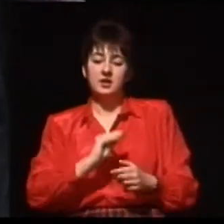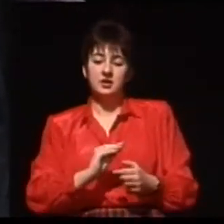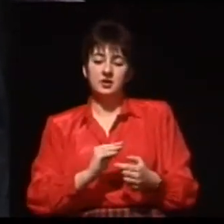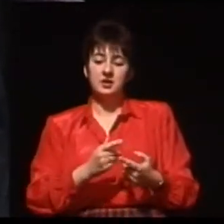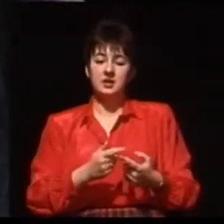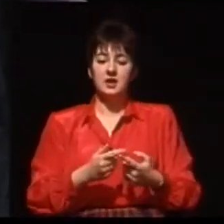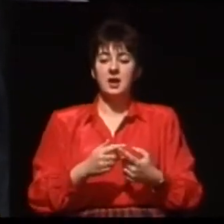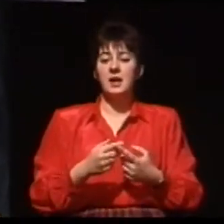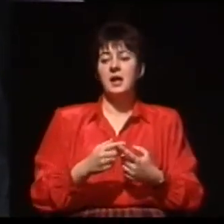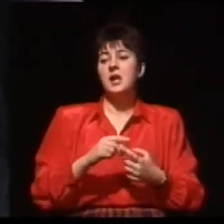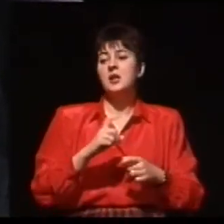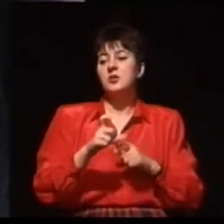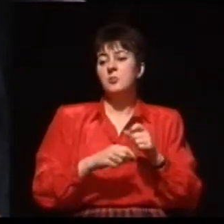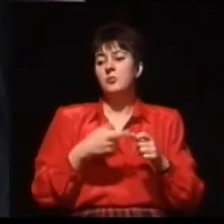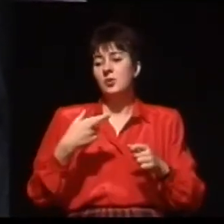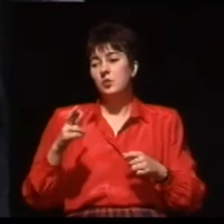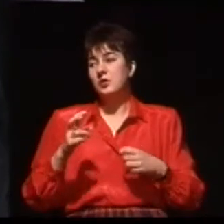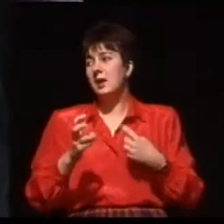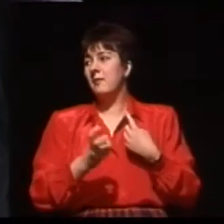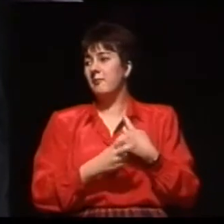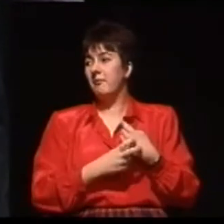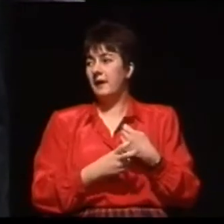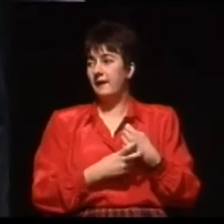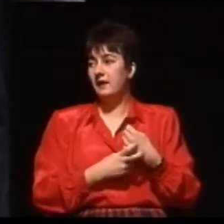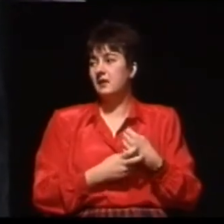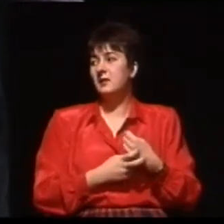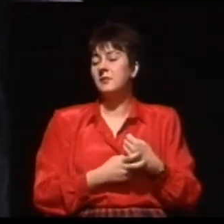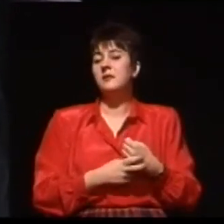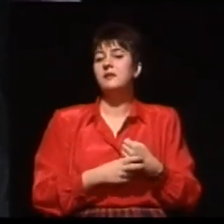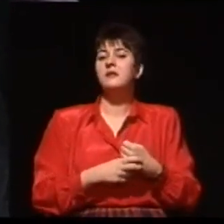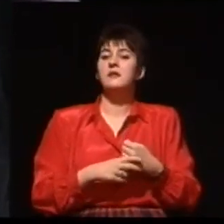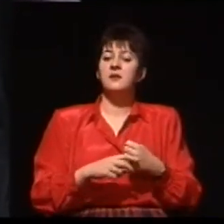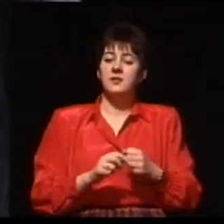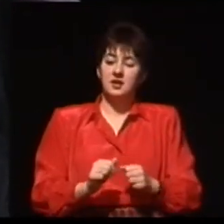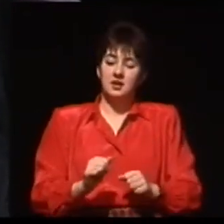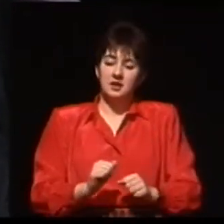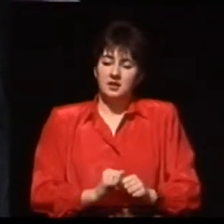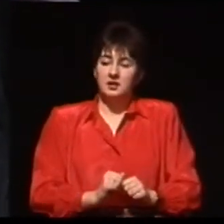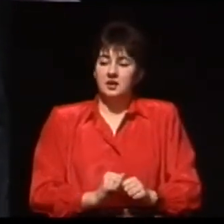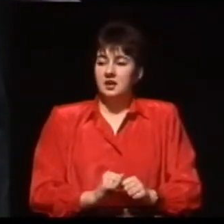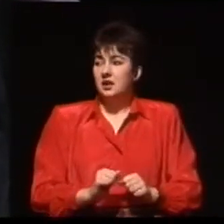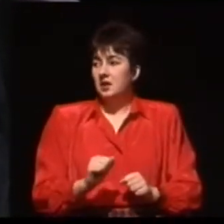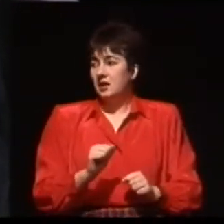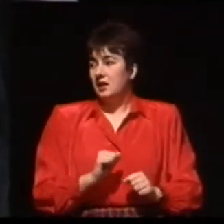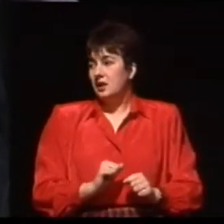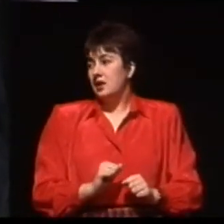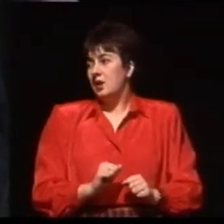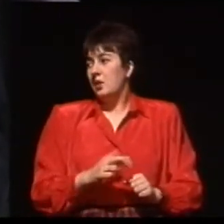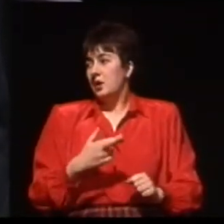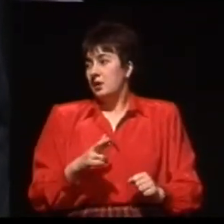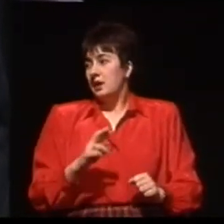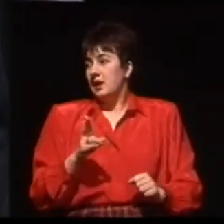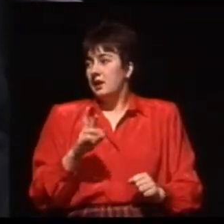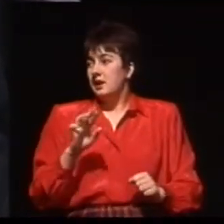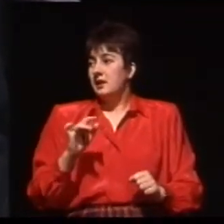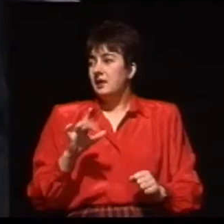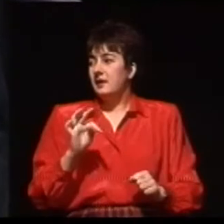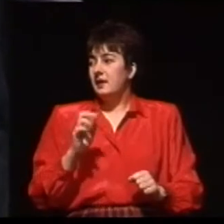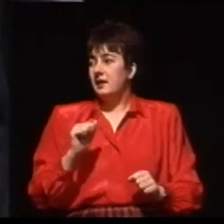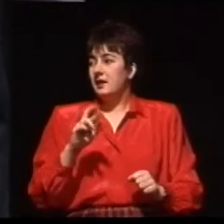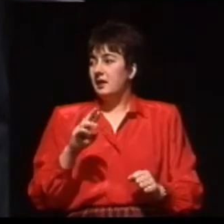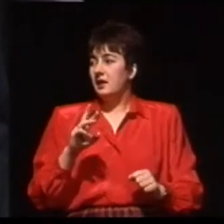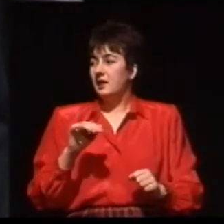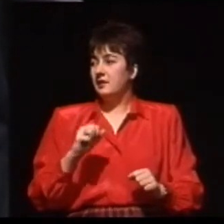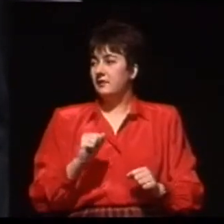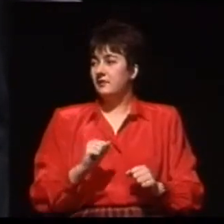kryteriów względnych, które nie muszą być spełnione, ale są bardzo starannie przez nas rejestrowane i odnotowywane. Dla wszystkich ten